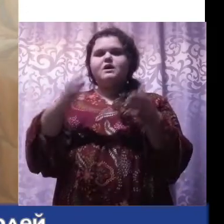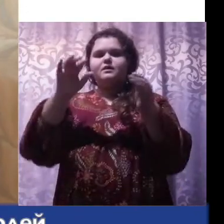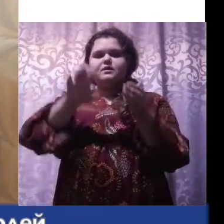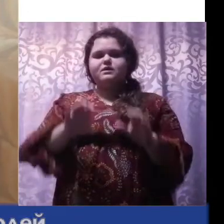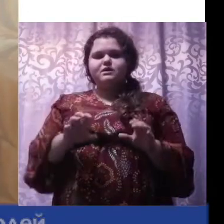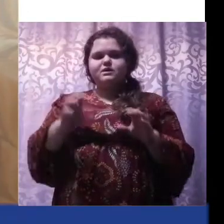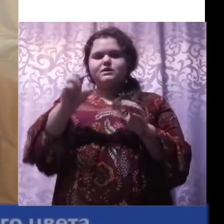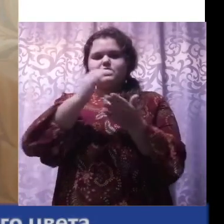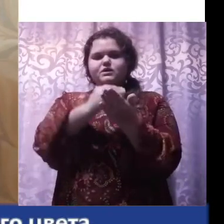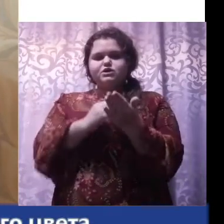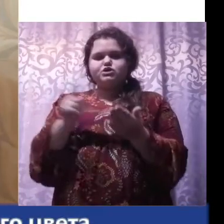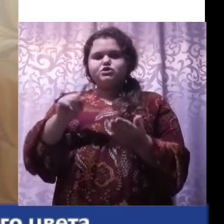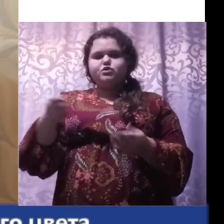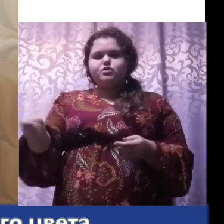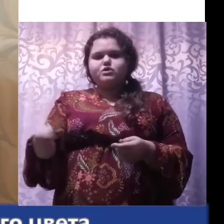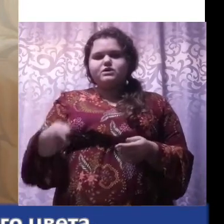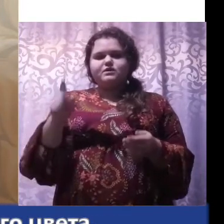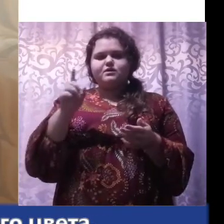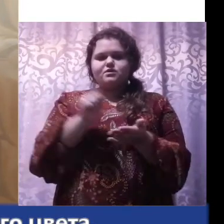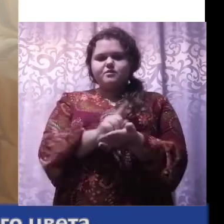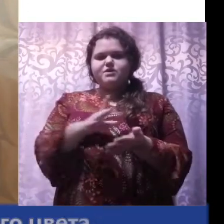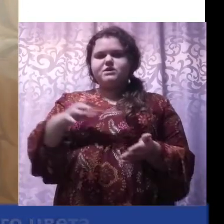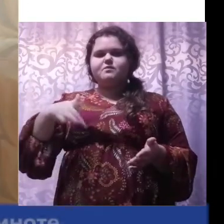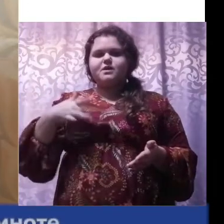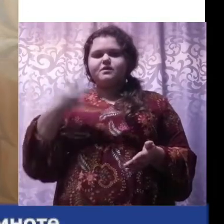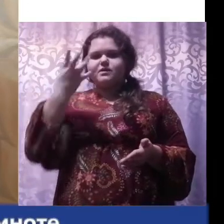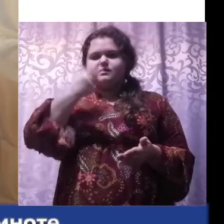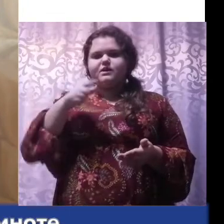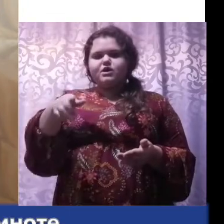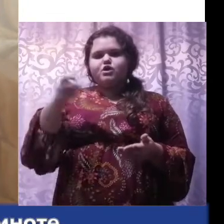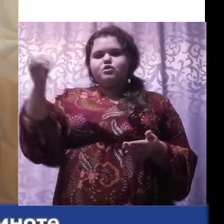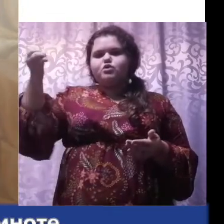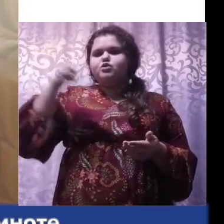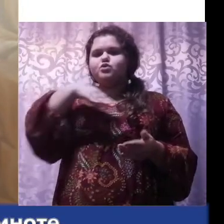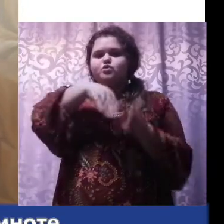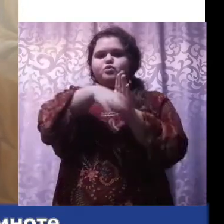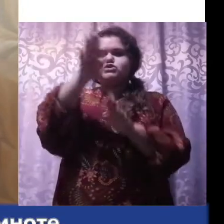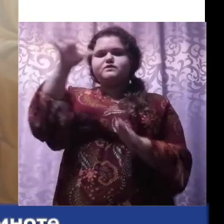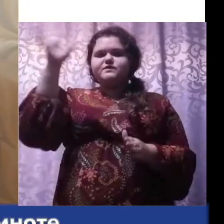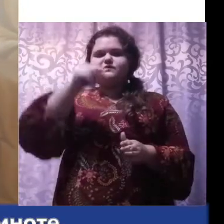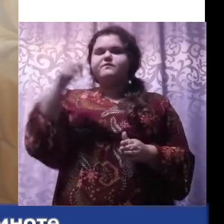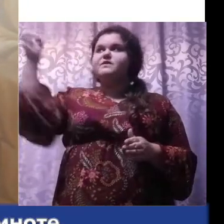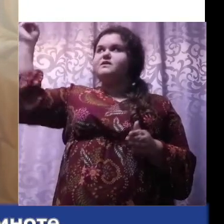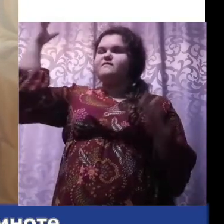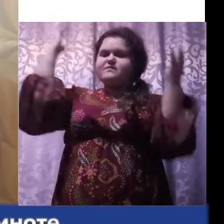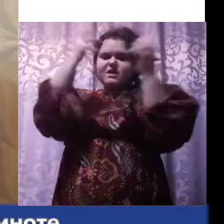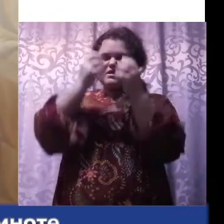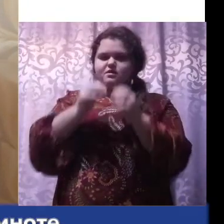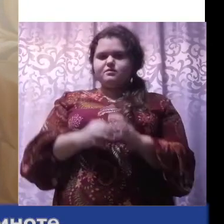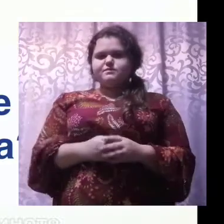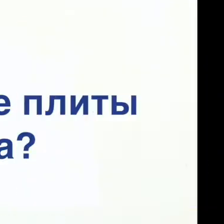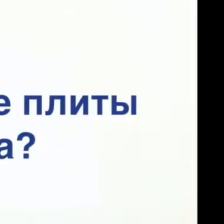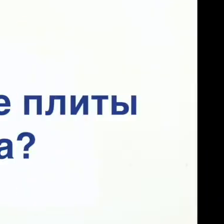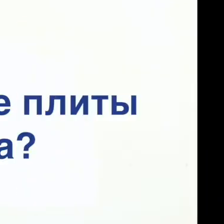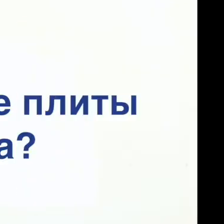у людей невидящих должны быть обязательно белого цвета. Они лучше всего видны в темноте.